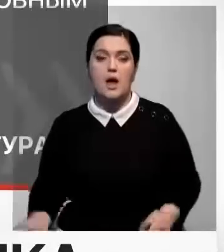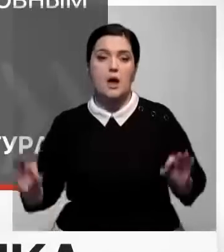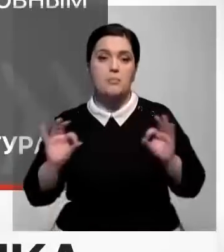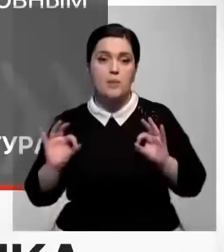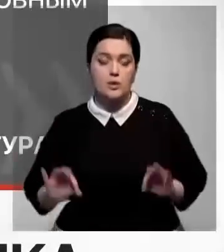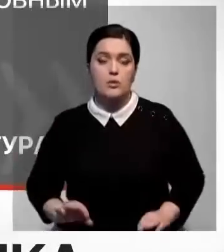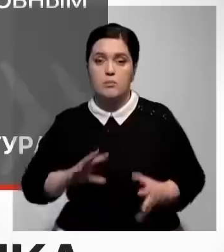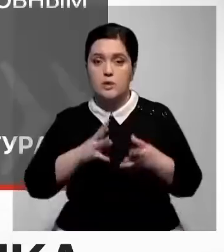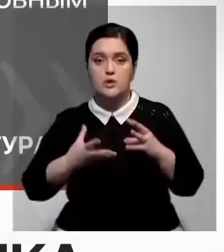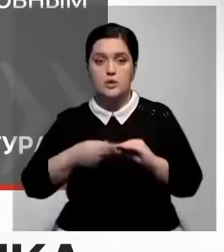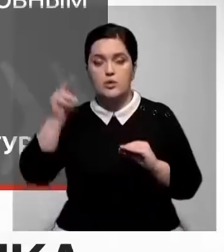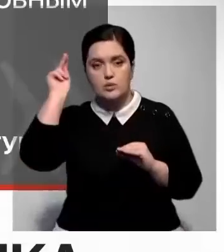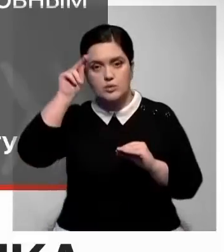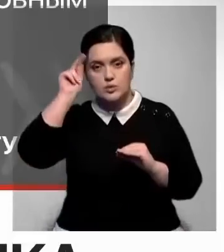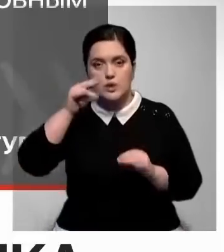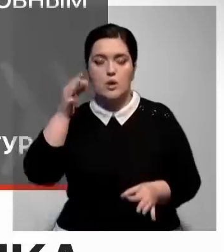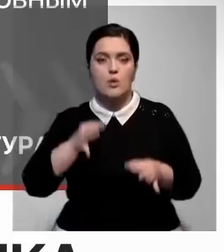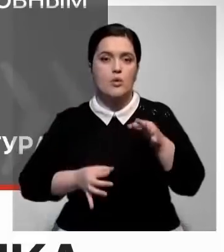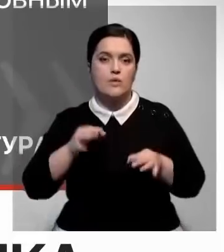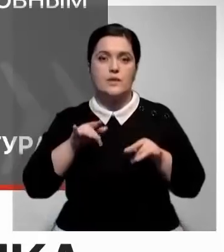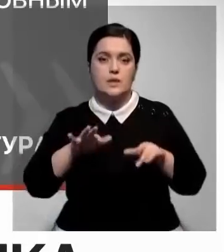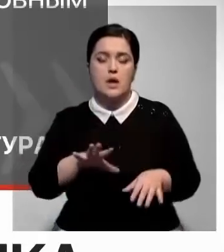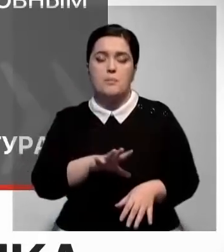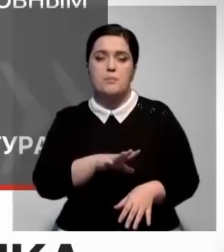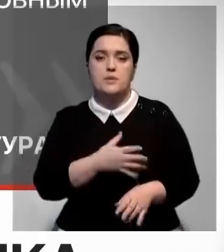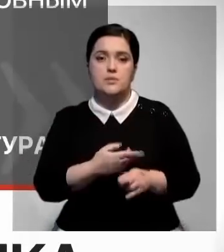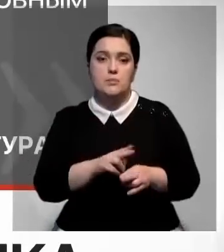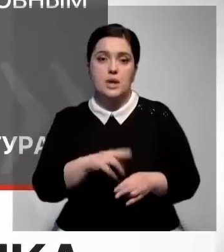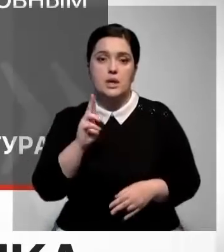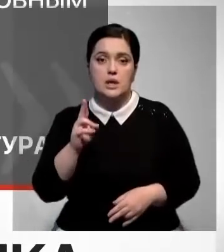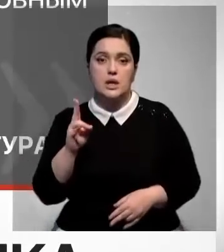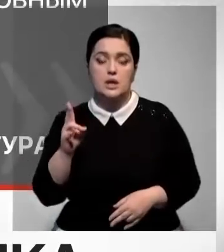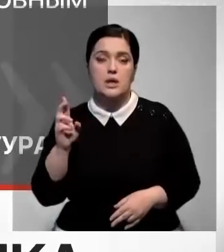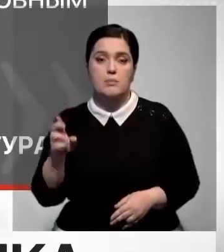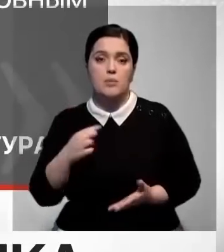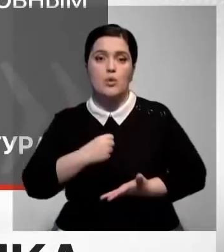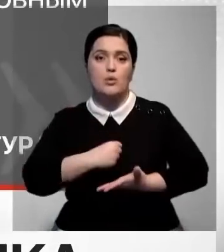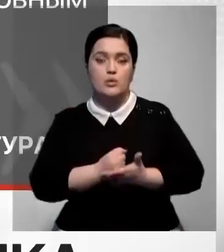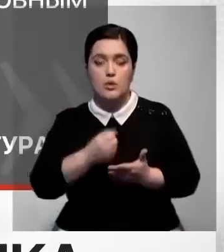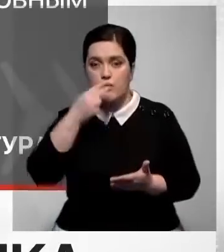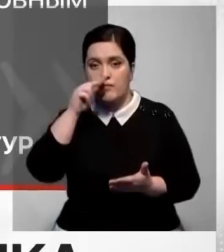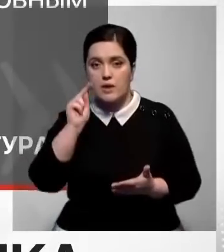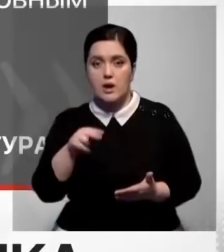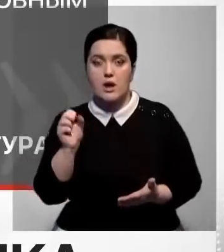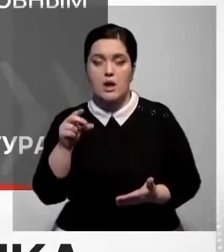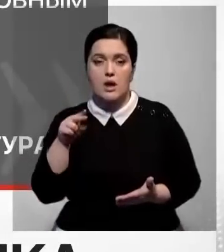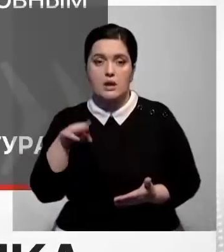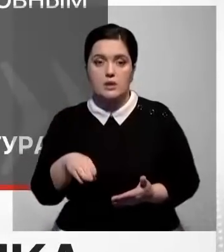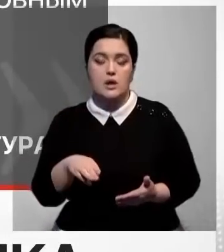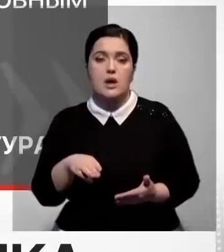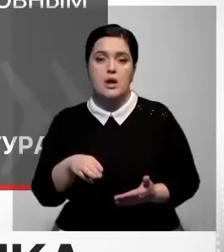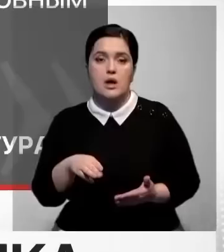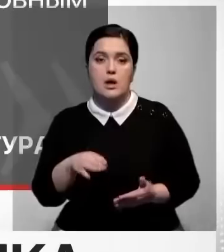по результатам изучения уголовного дела в отношении бывшего руководства КНБ утвержден обвинительный акт органа расследования.